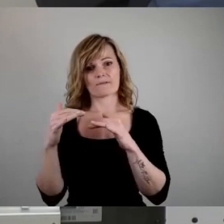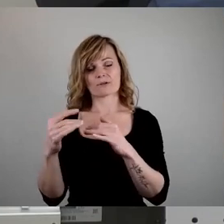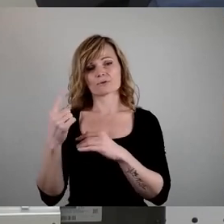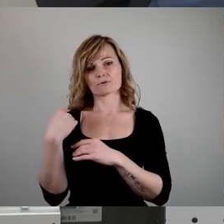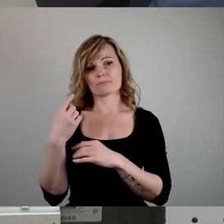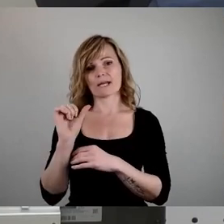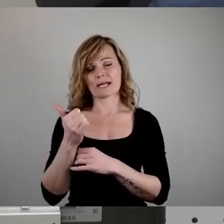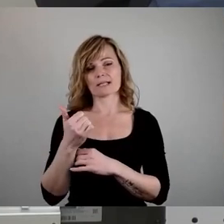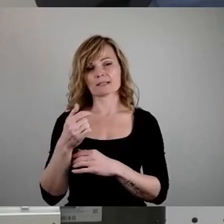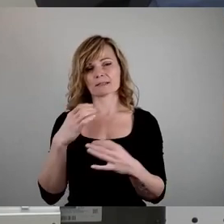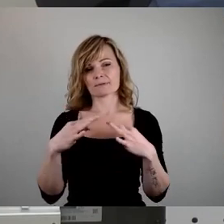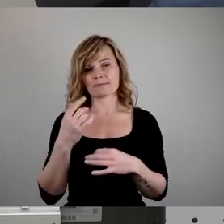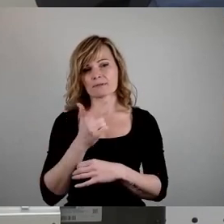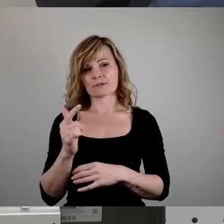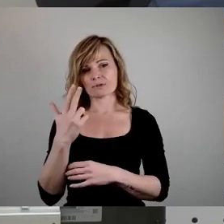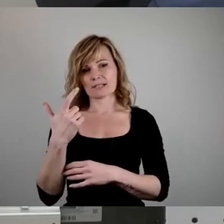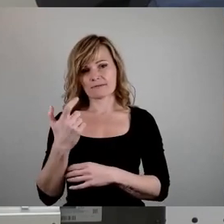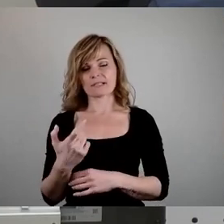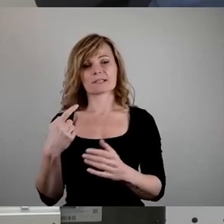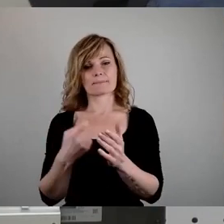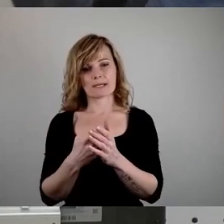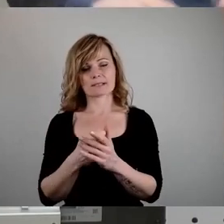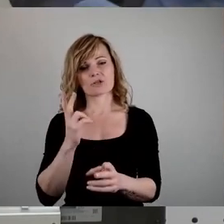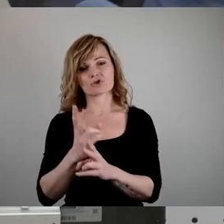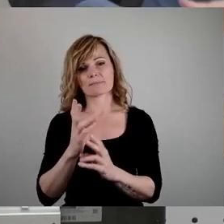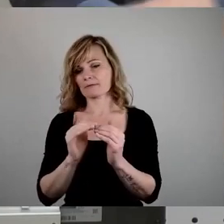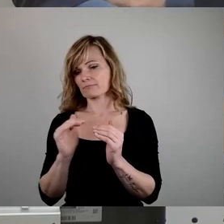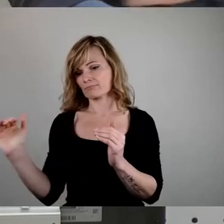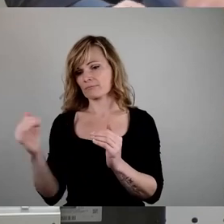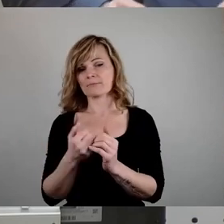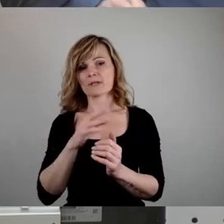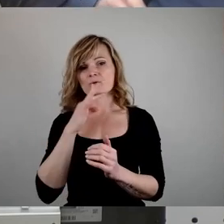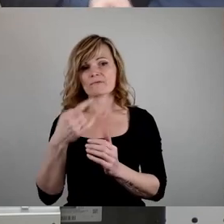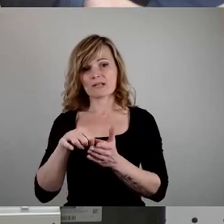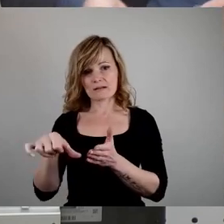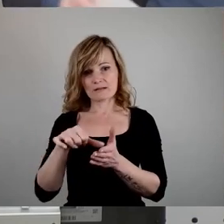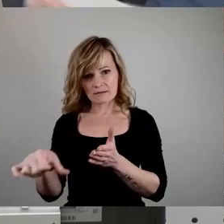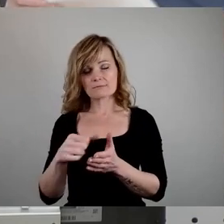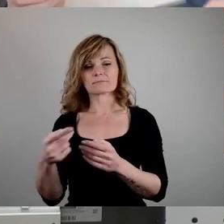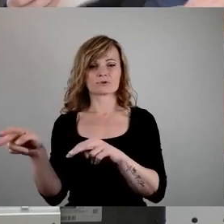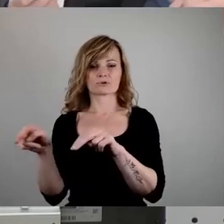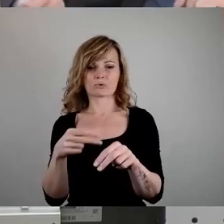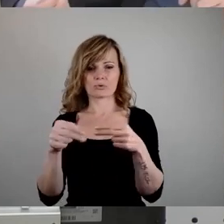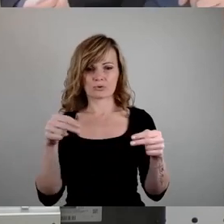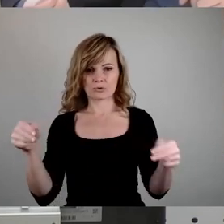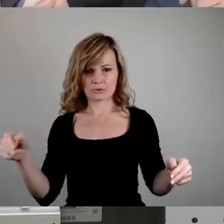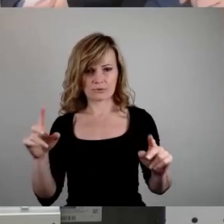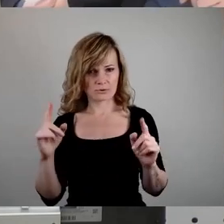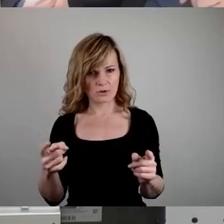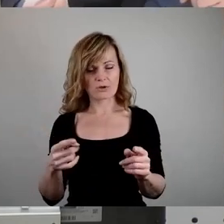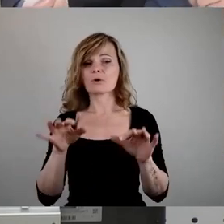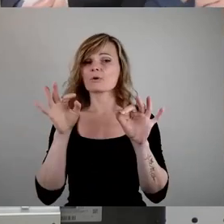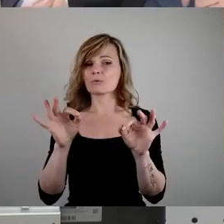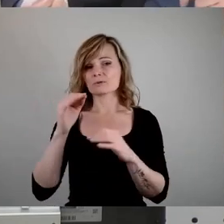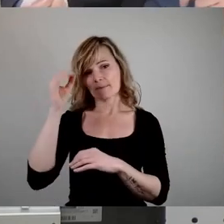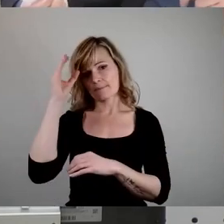.2023 stabil bleiben und die zu viel gezahlten Beiträge zurückerstattet werden. Denn gute Bildung